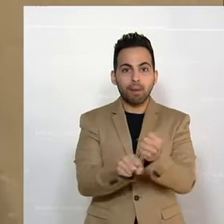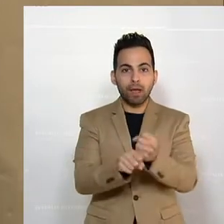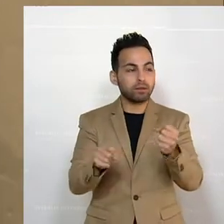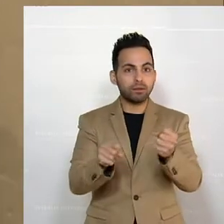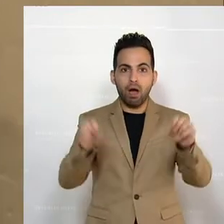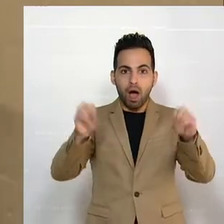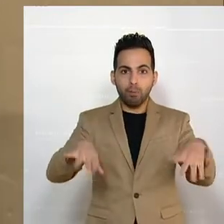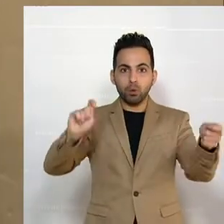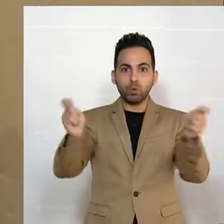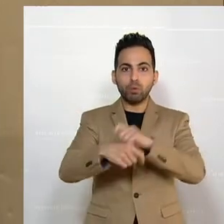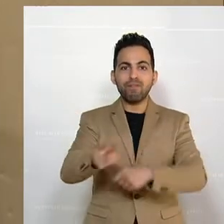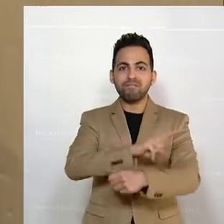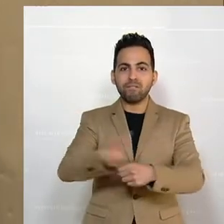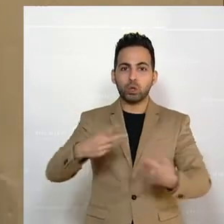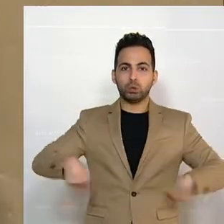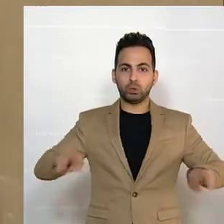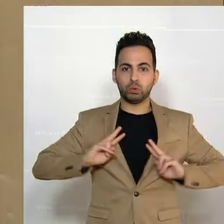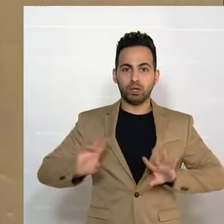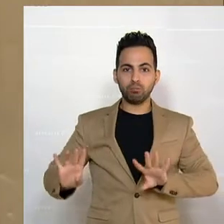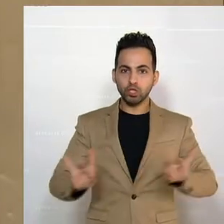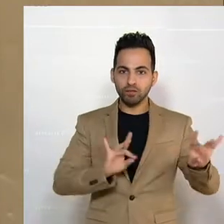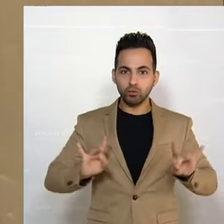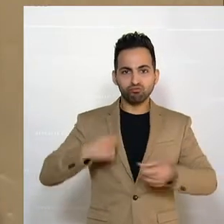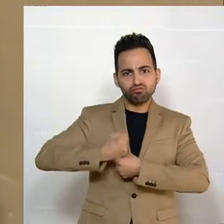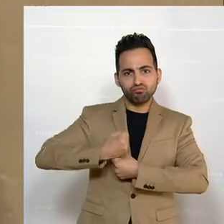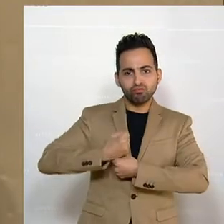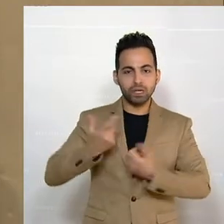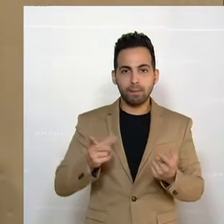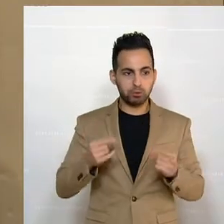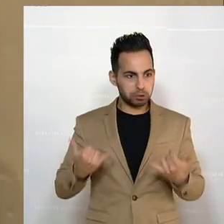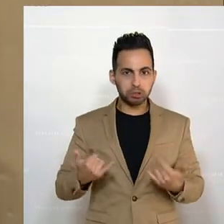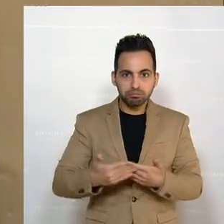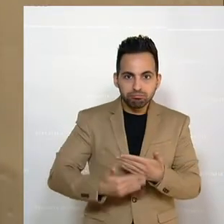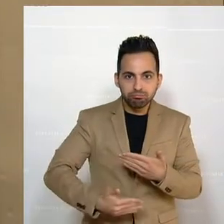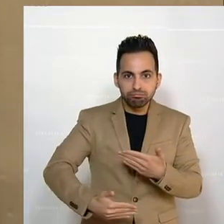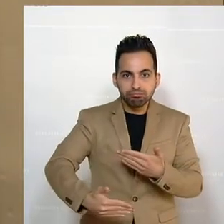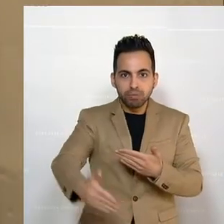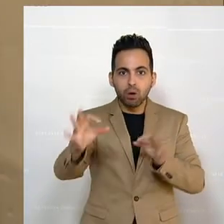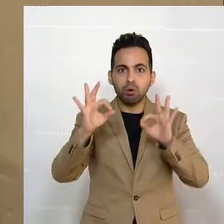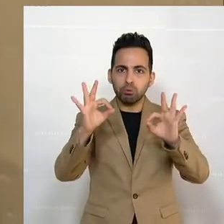Vollbeschäftigung. Und ich glaube, insgesamt sind wir auf einem sehr guten Weg.